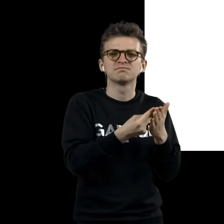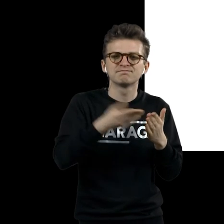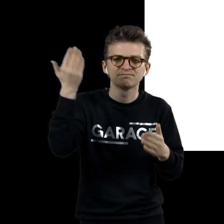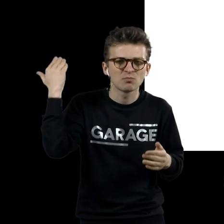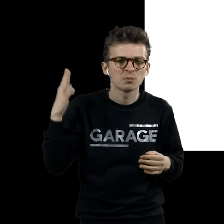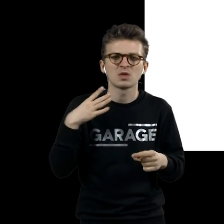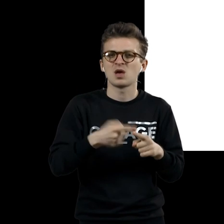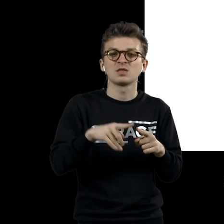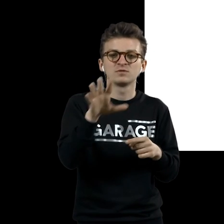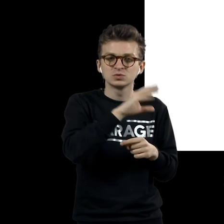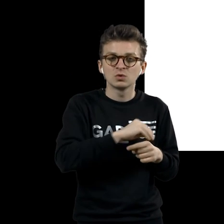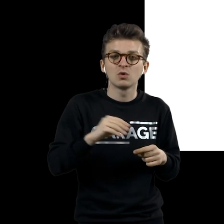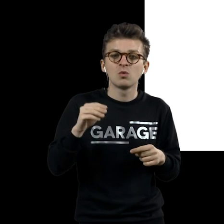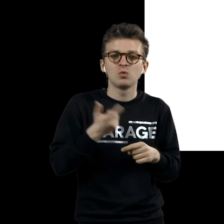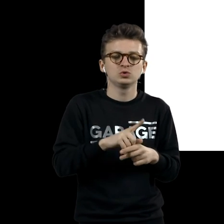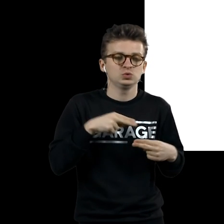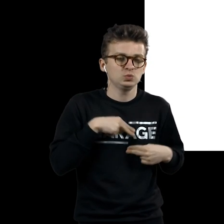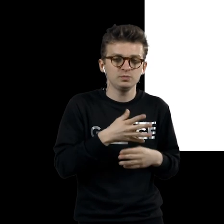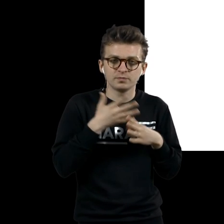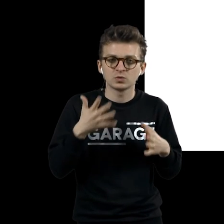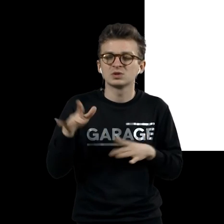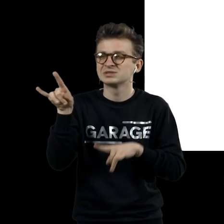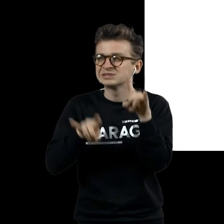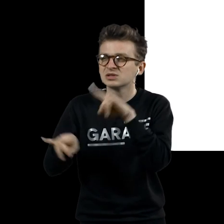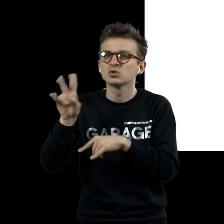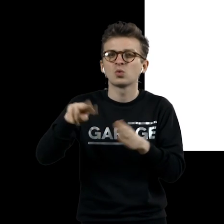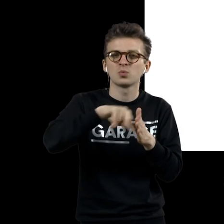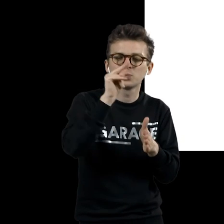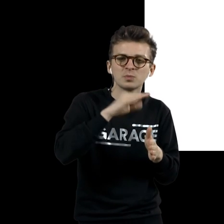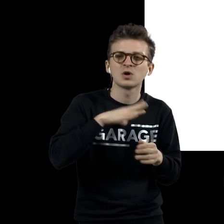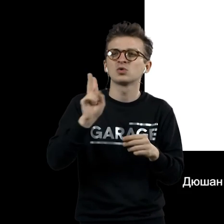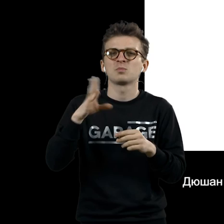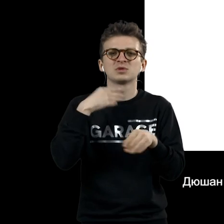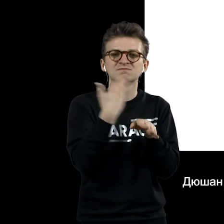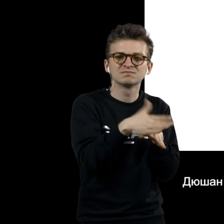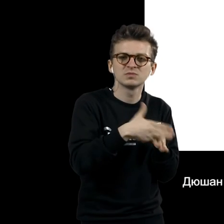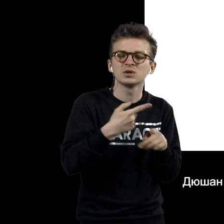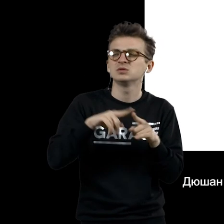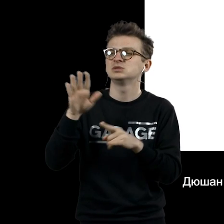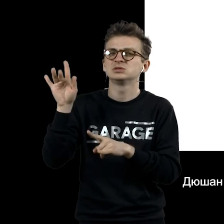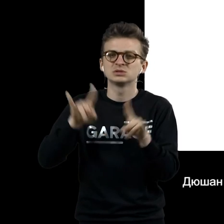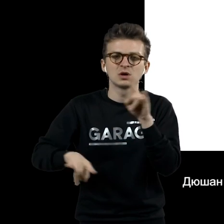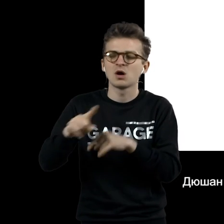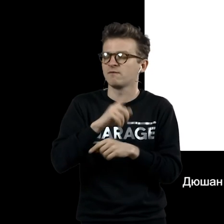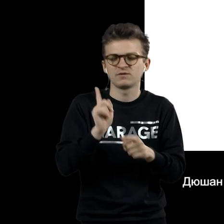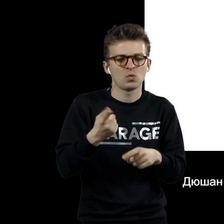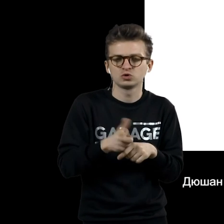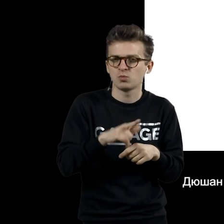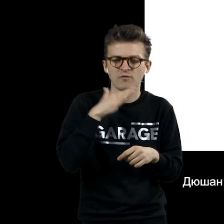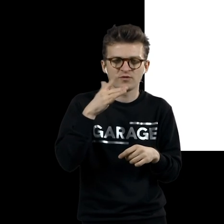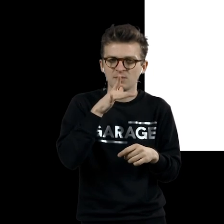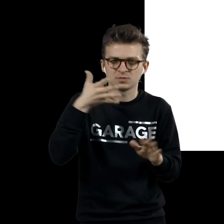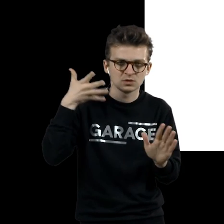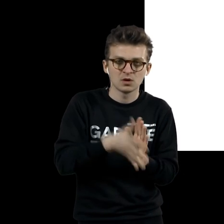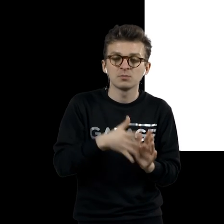огромными усилиями, уговаривая коллекционеров, уговаривая меценатов, то есть Дюшан действительно потратил огромное количество времени на